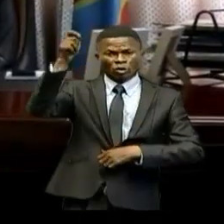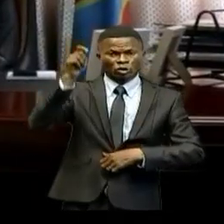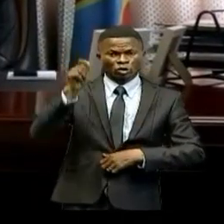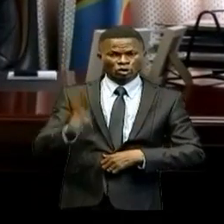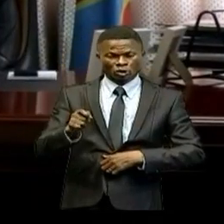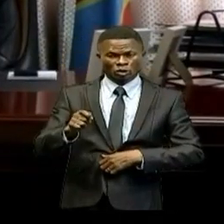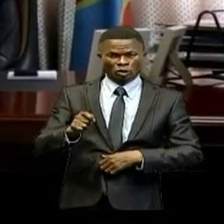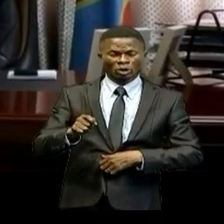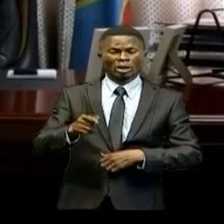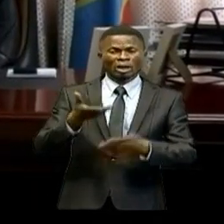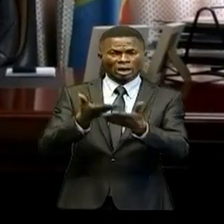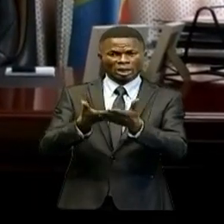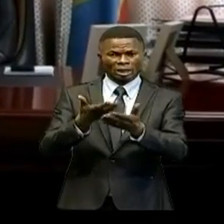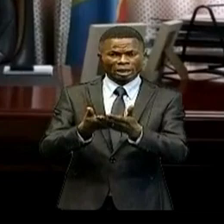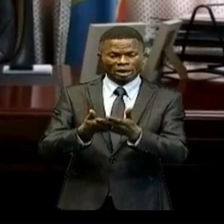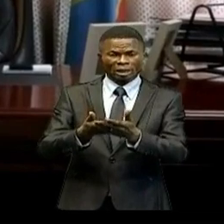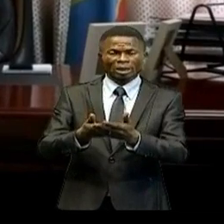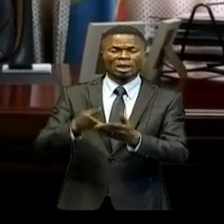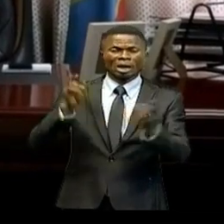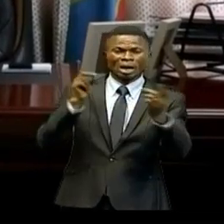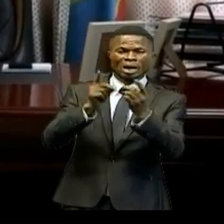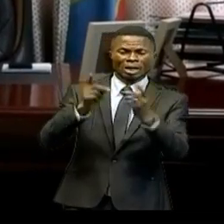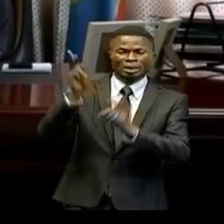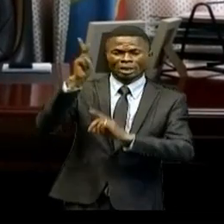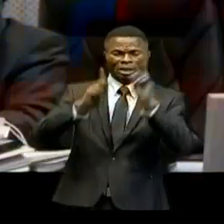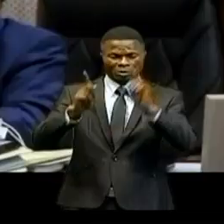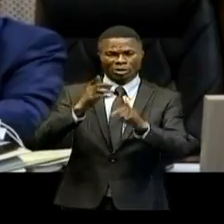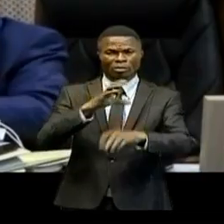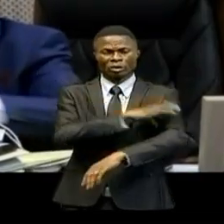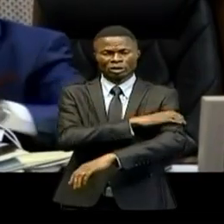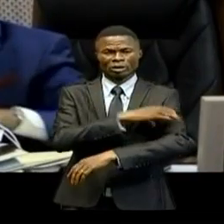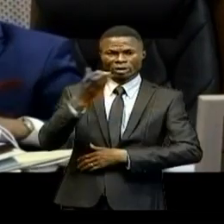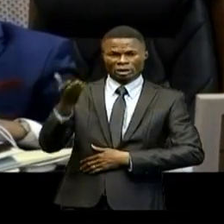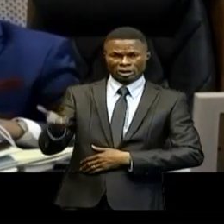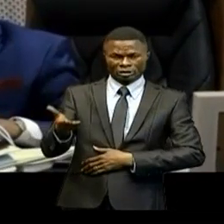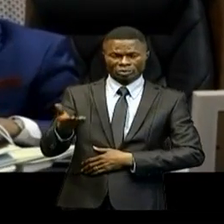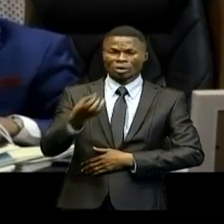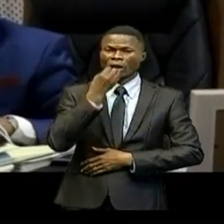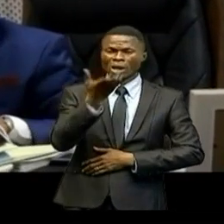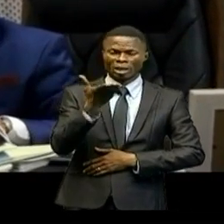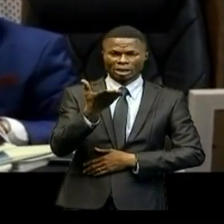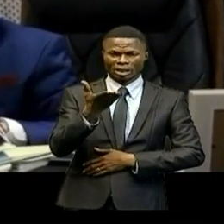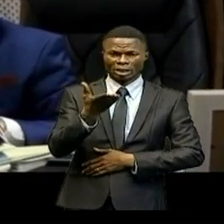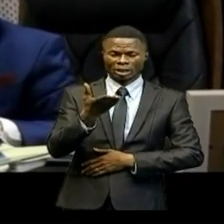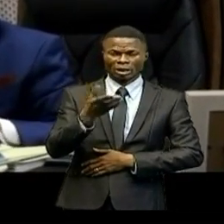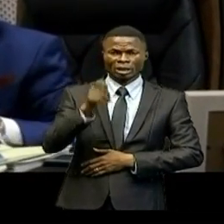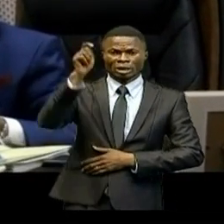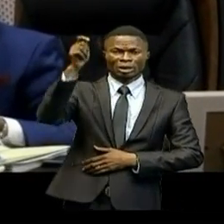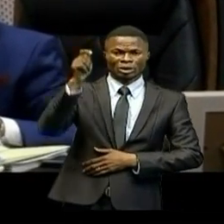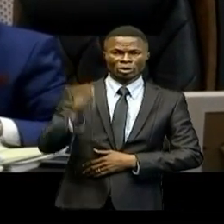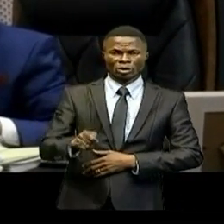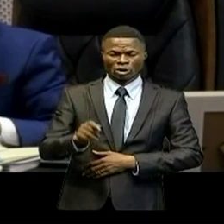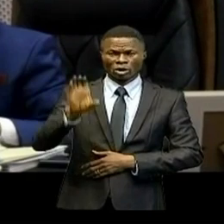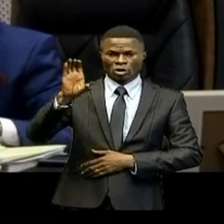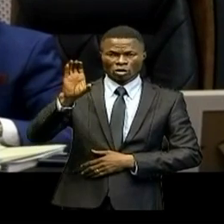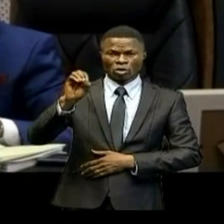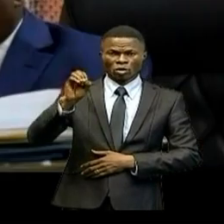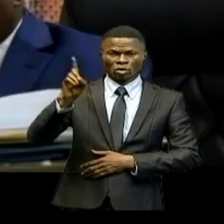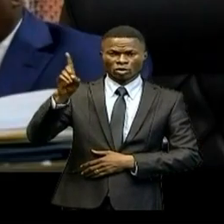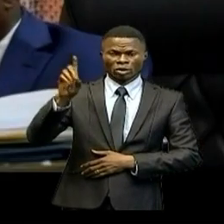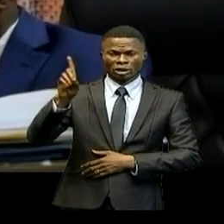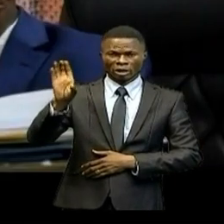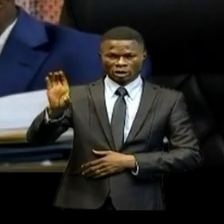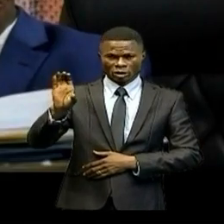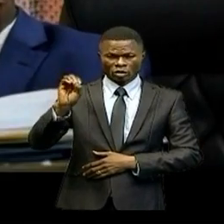débandade, s'en prennent à la population civile. C'est le cas avec les combattants Kodeko IRDPC,